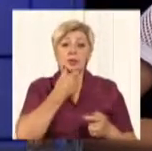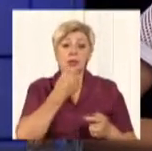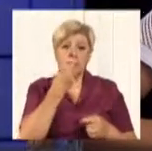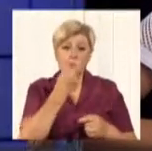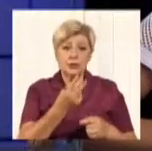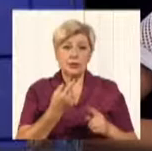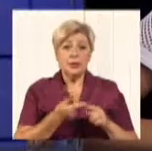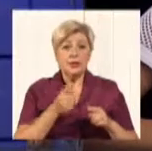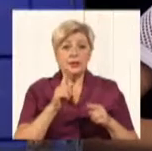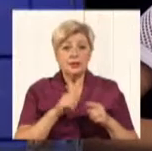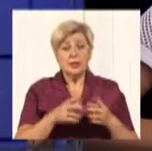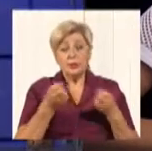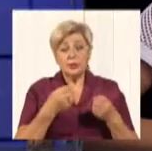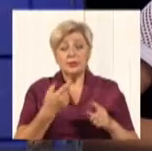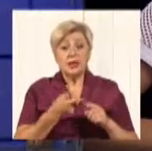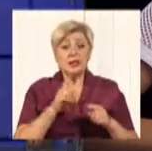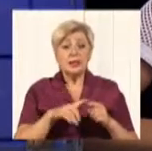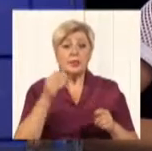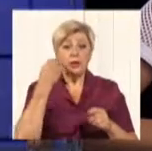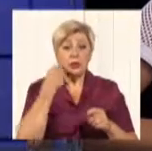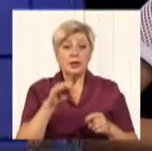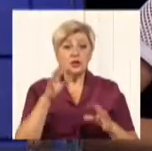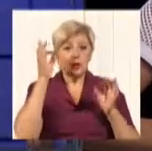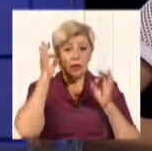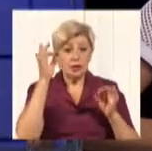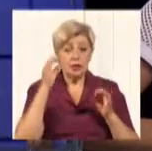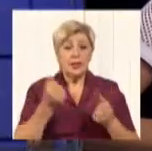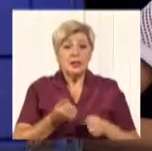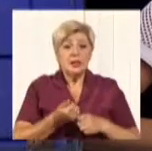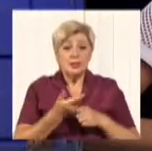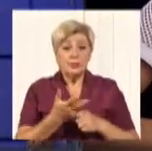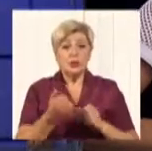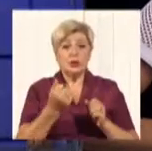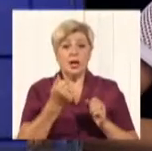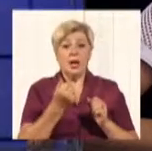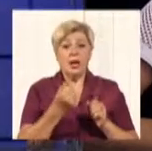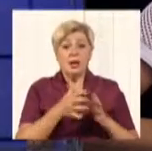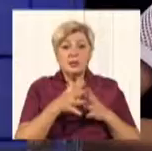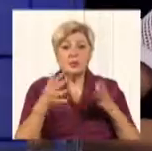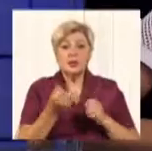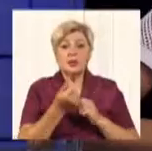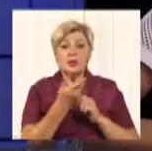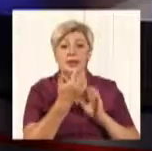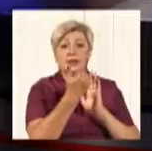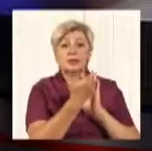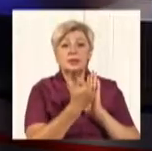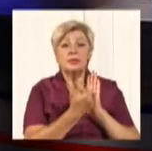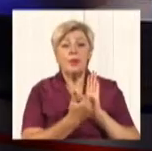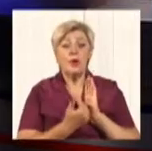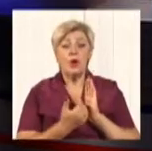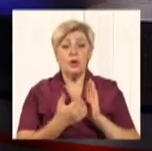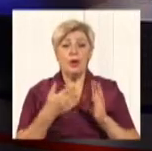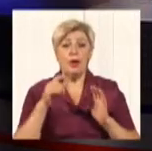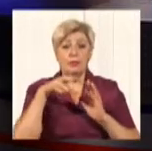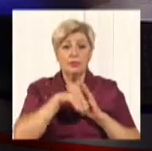просто. Це покращена якість і збільшена кількість телеканалів, які він може отримувати у себе вдома в телевізорі. Ось,